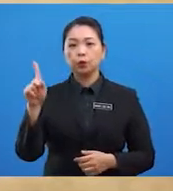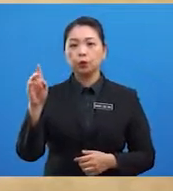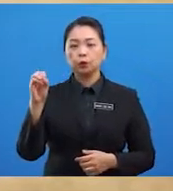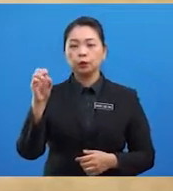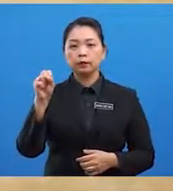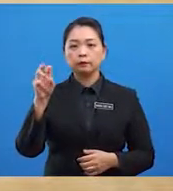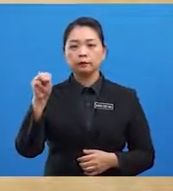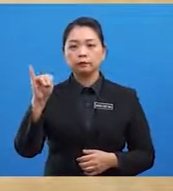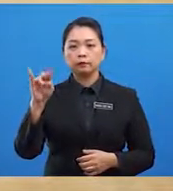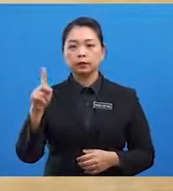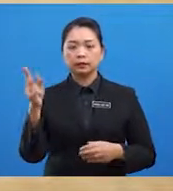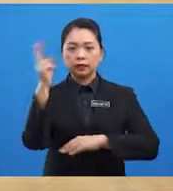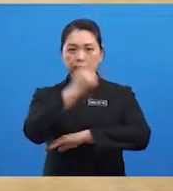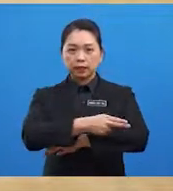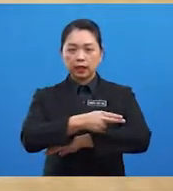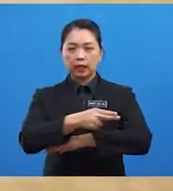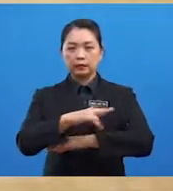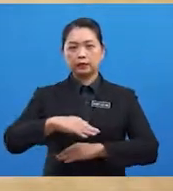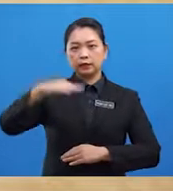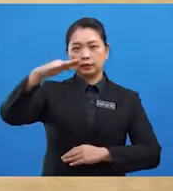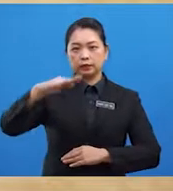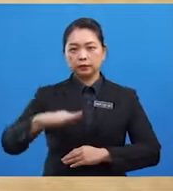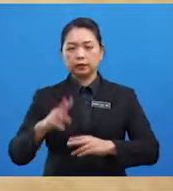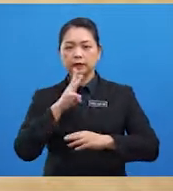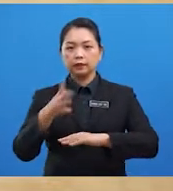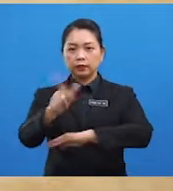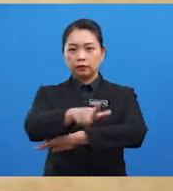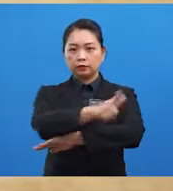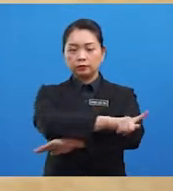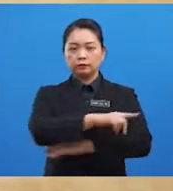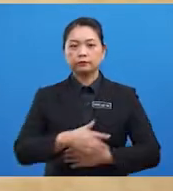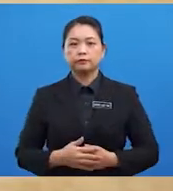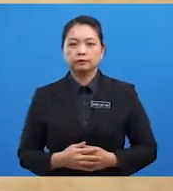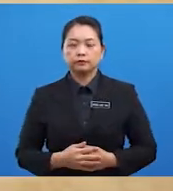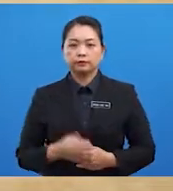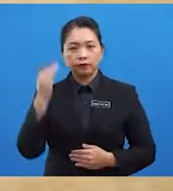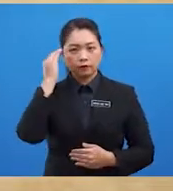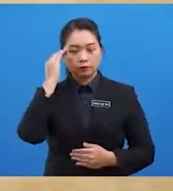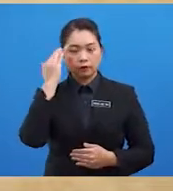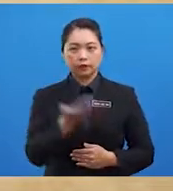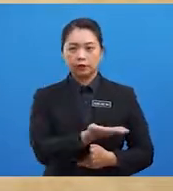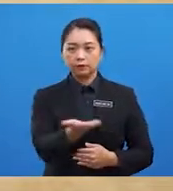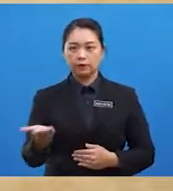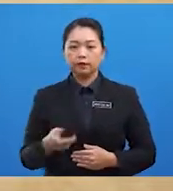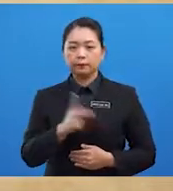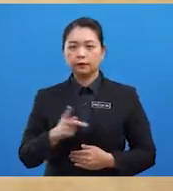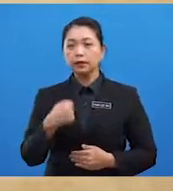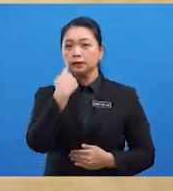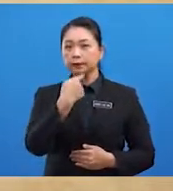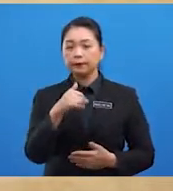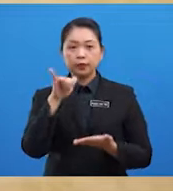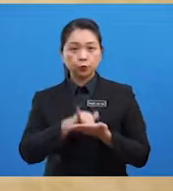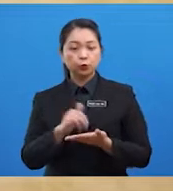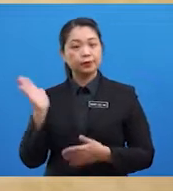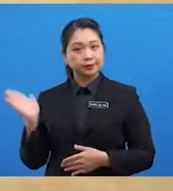terhadap pasang surut air laut Dan tahukah para pelajar siapakah itu